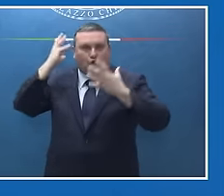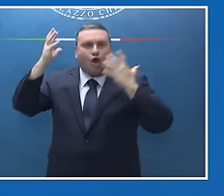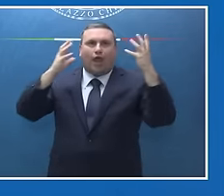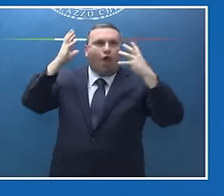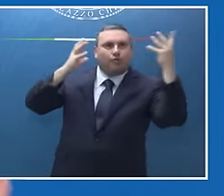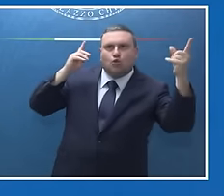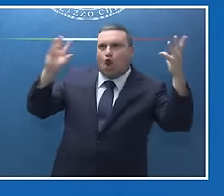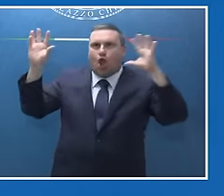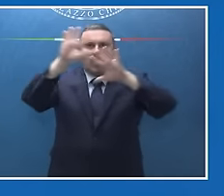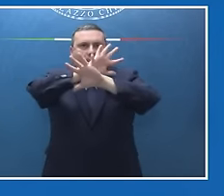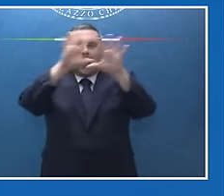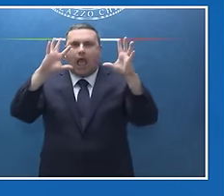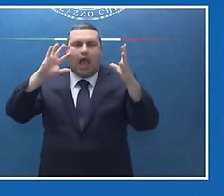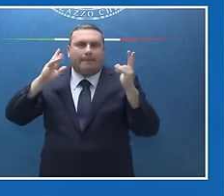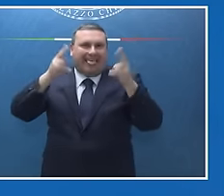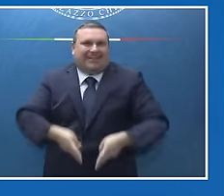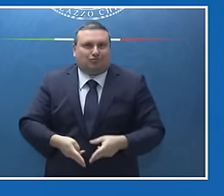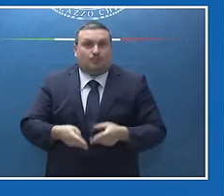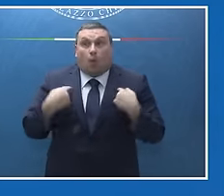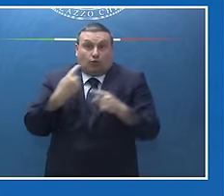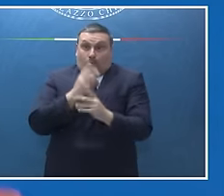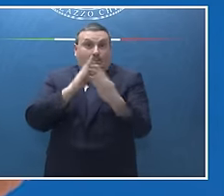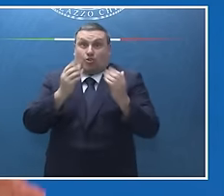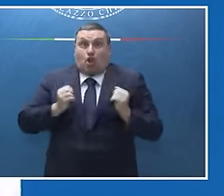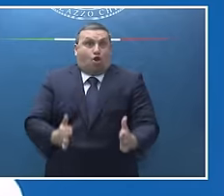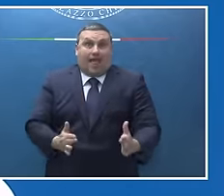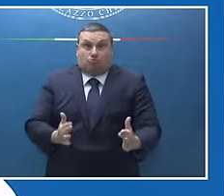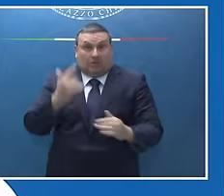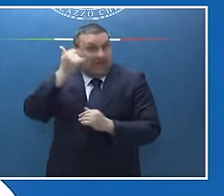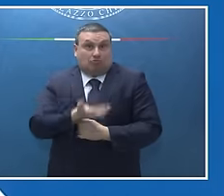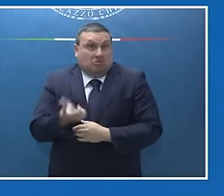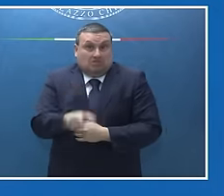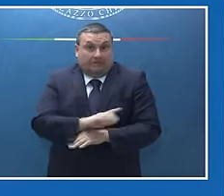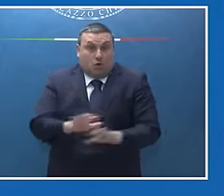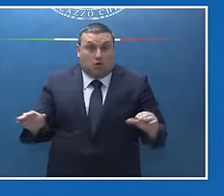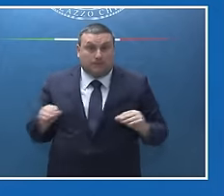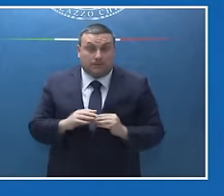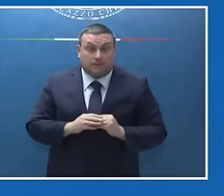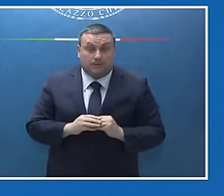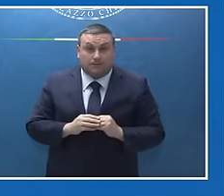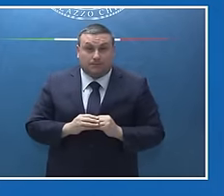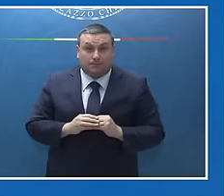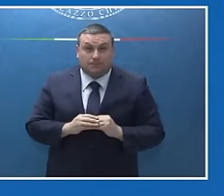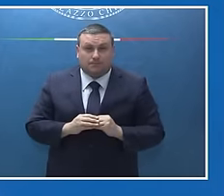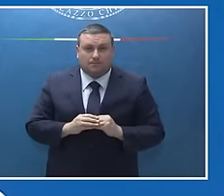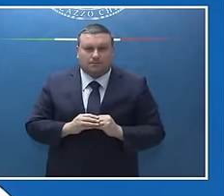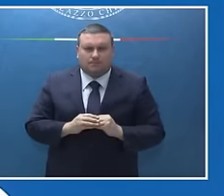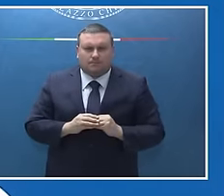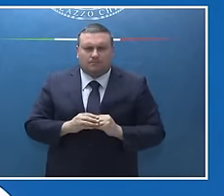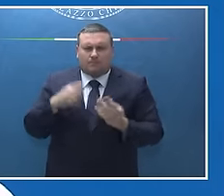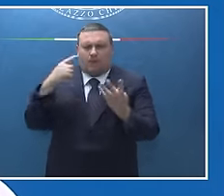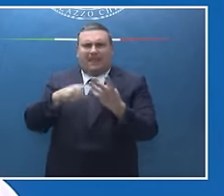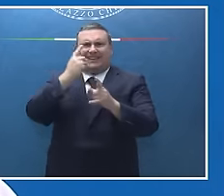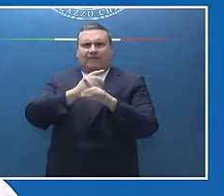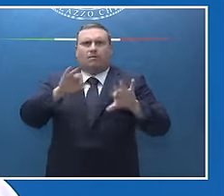avere a che fare con coraggio e con intelligenza. E non bisogna farlo dividendo da una parte il decisore